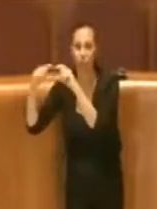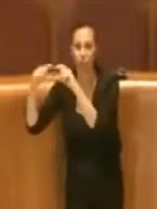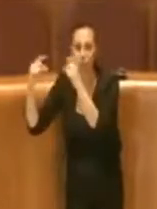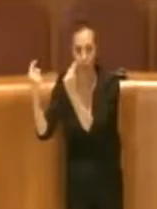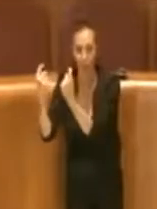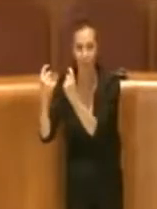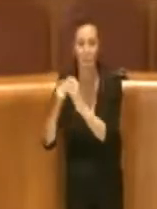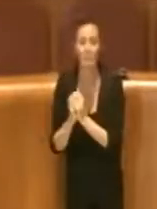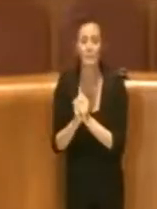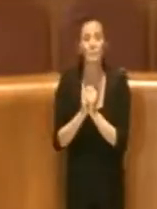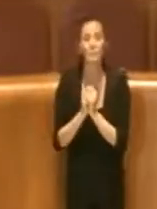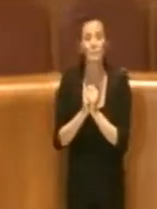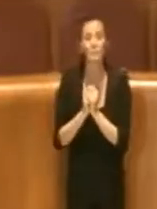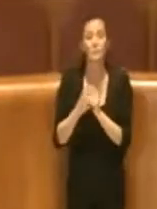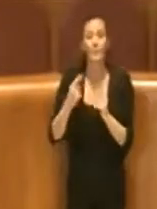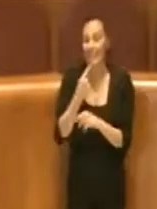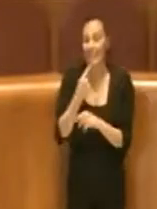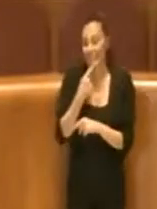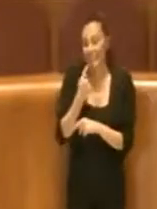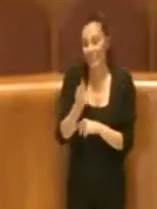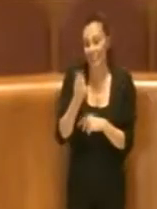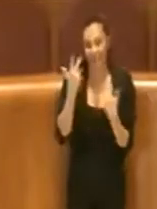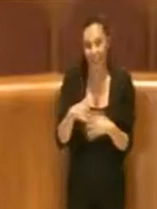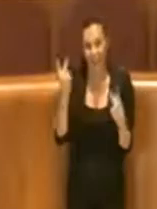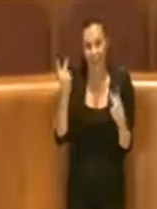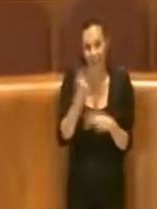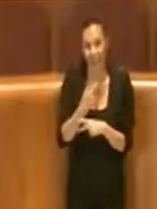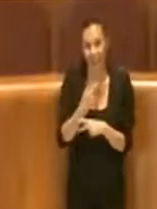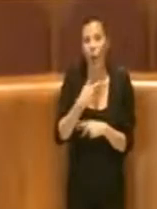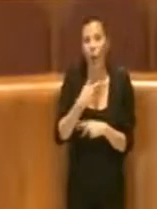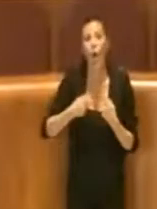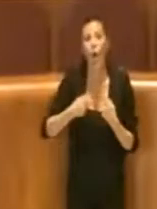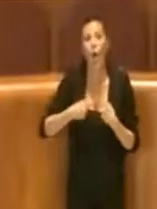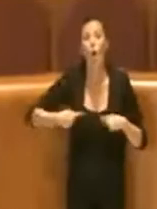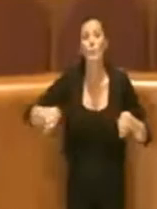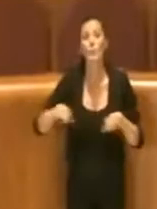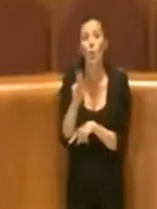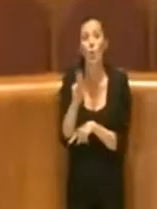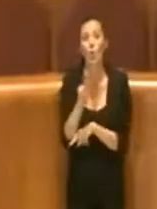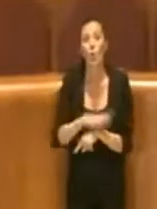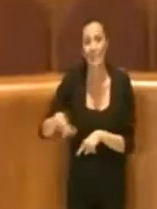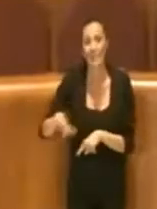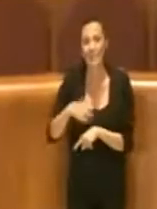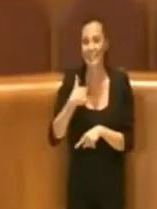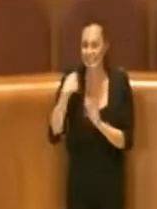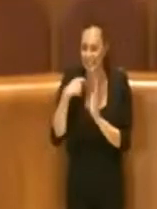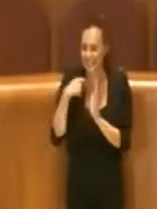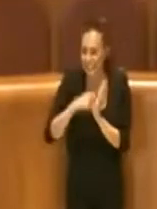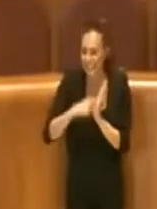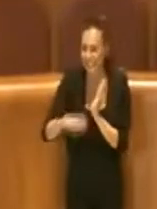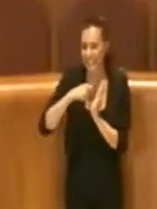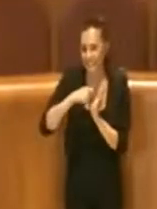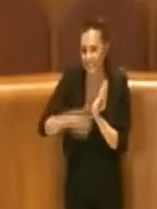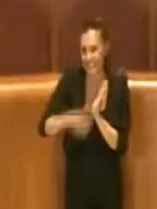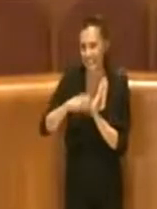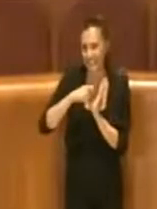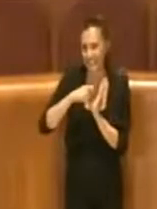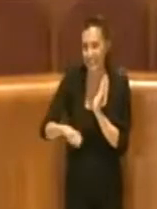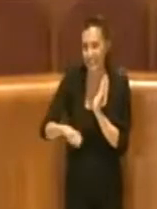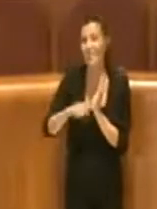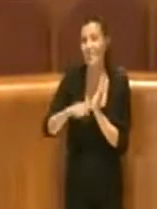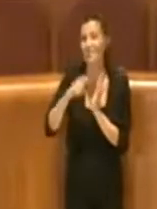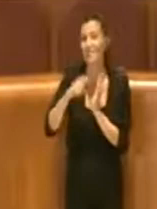è vero, nel senso che anche noi in Commissione Urbanistica abbiamo rimarcato oltre alla necessità di